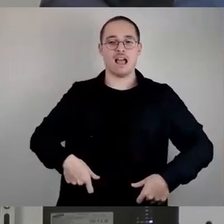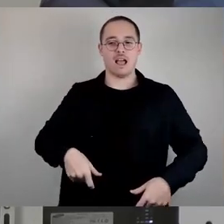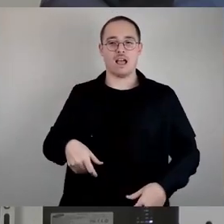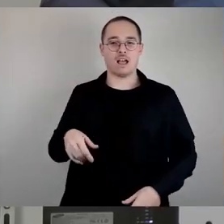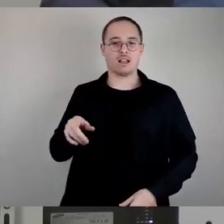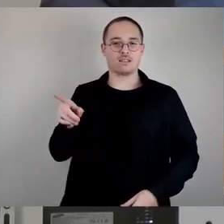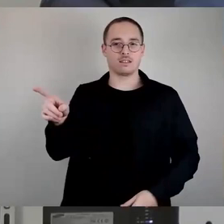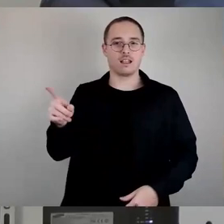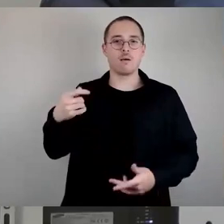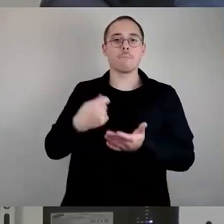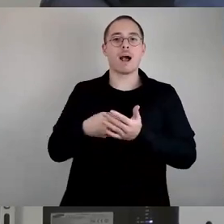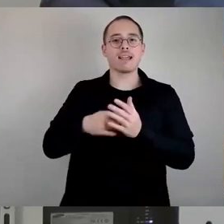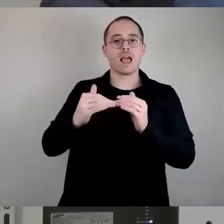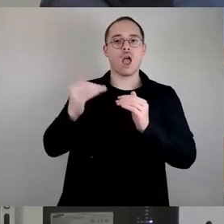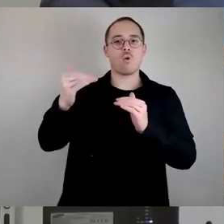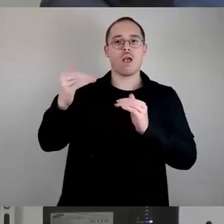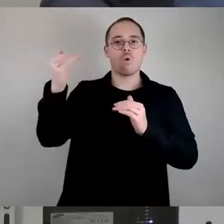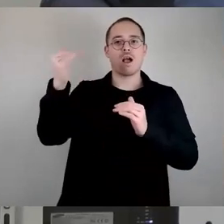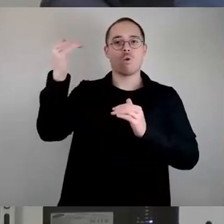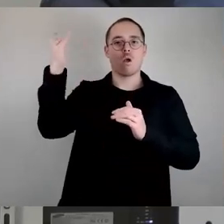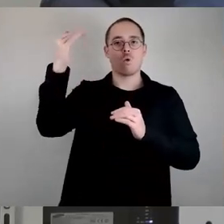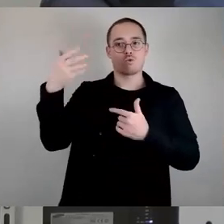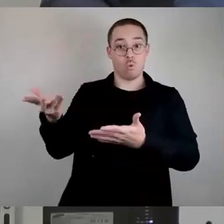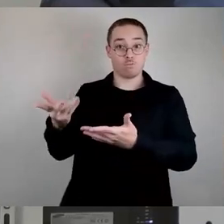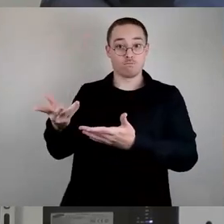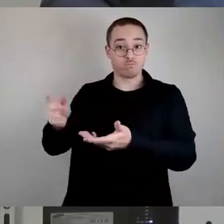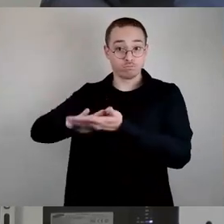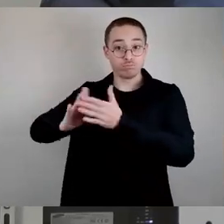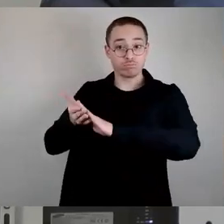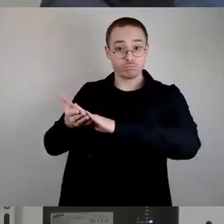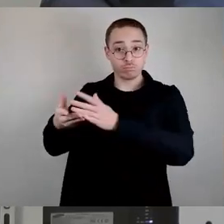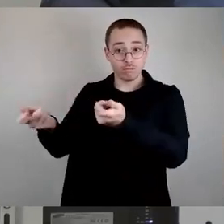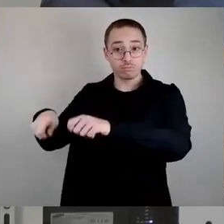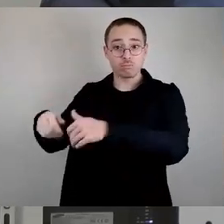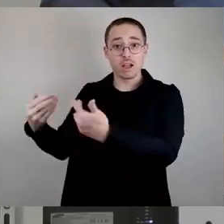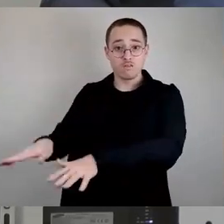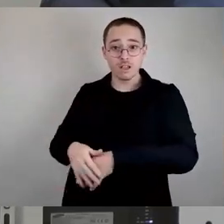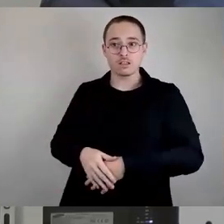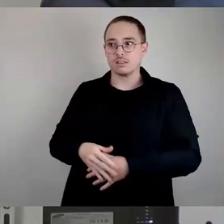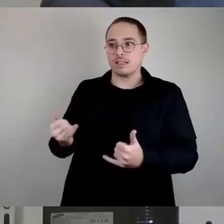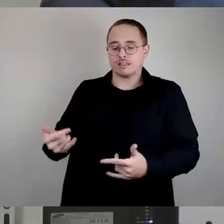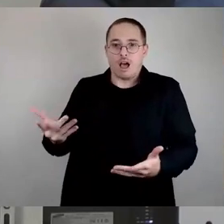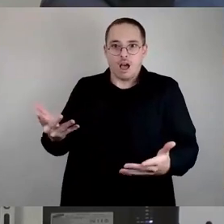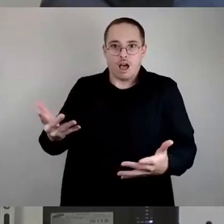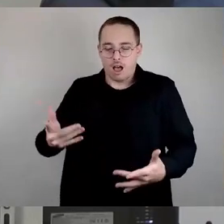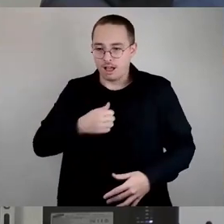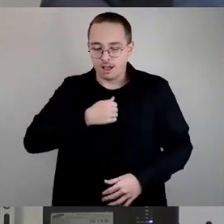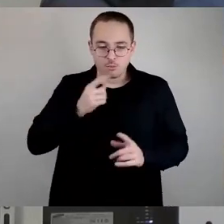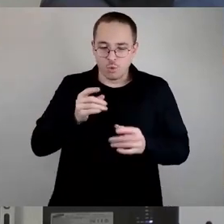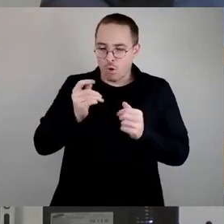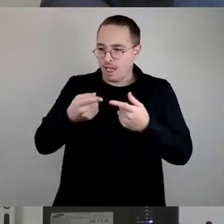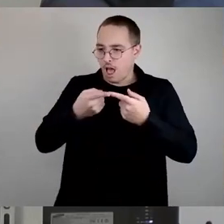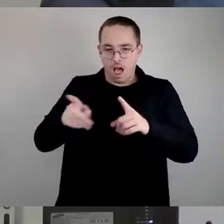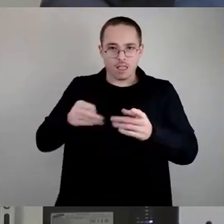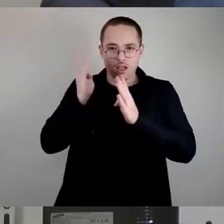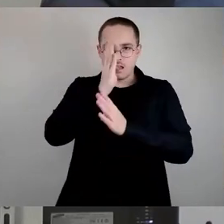Preiserhöhung wirklich eintritt. Das ist natürlich ärgerlich. Wir als Linke haben von Anfang an gesagt, und zwar